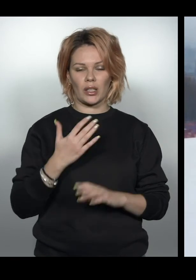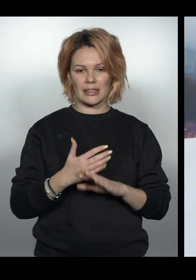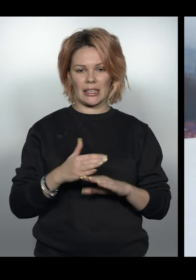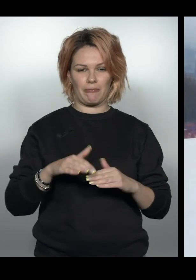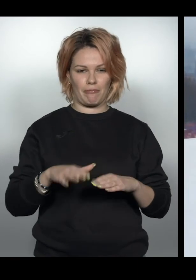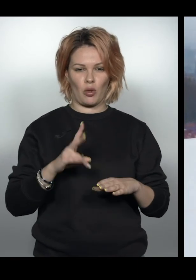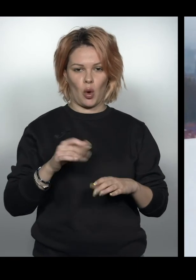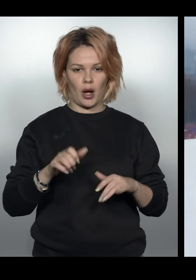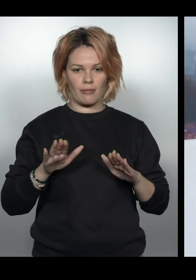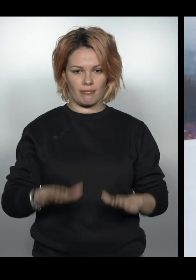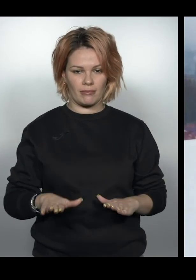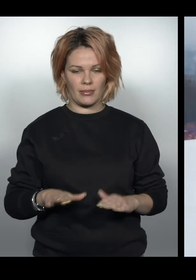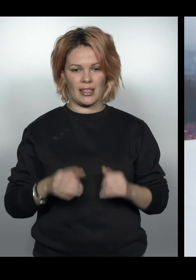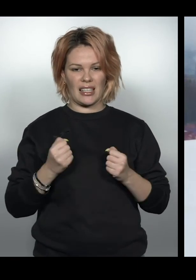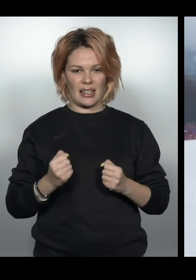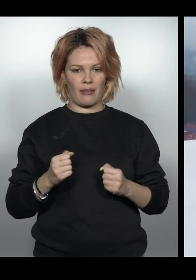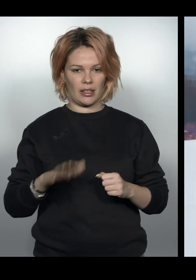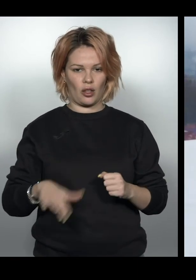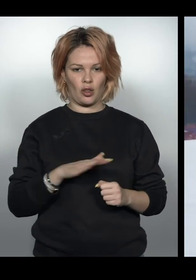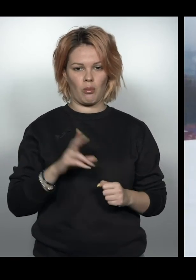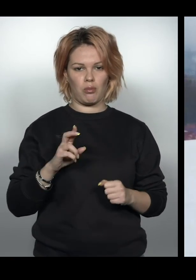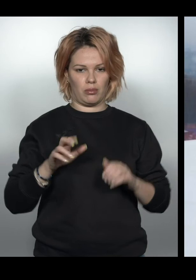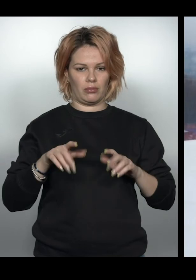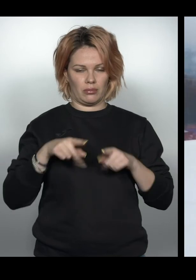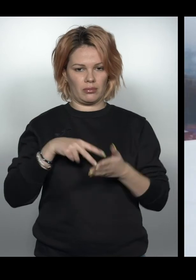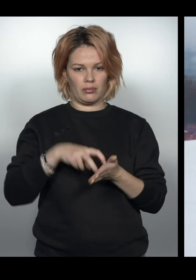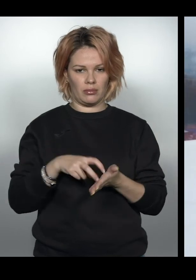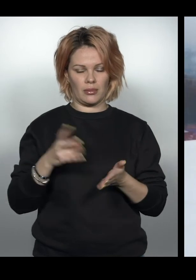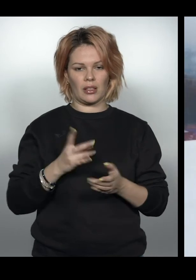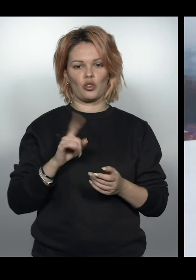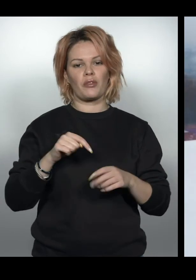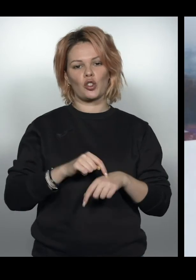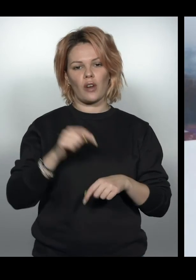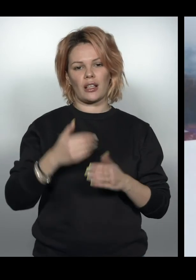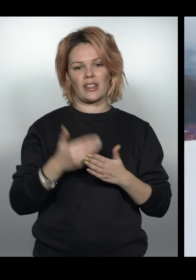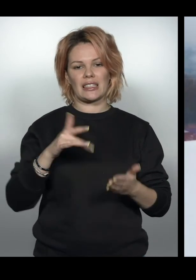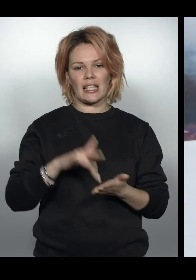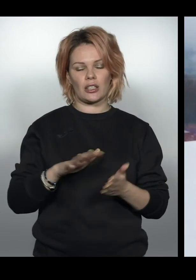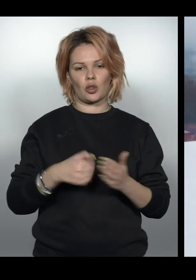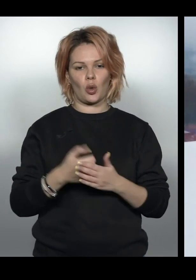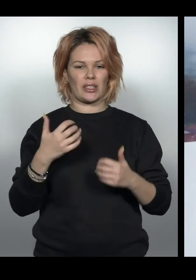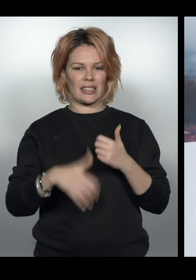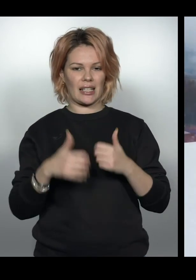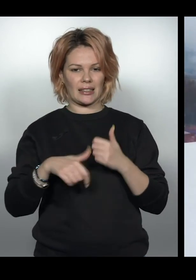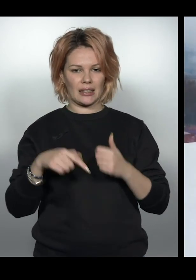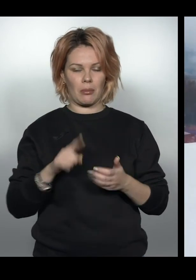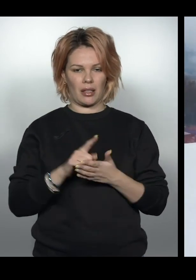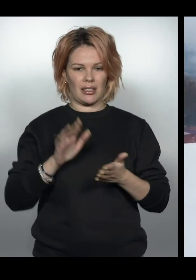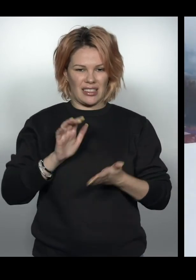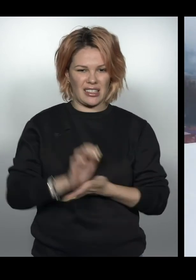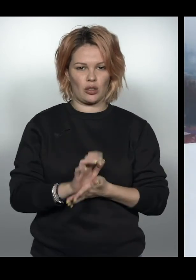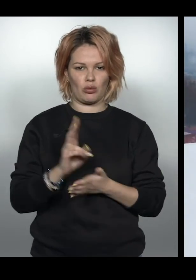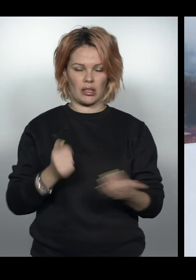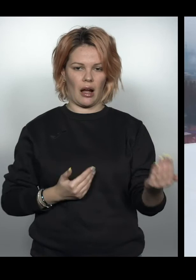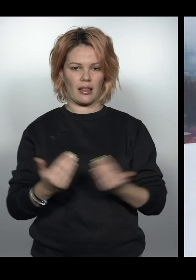Над костниками ви прямо надавлюєте. На язички бутіночок давите. Так, щоб ви відчували від центру до середини.